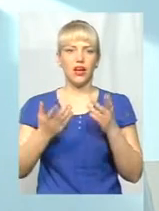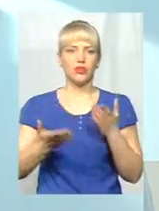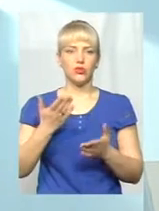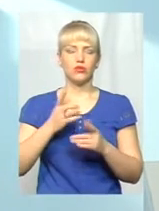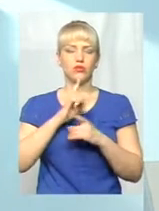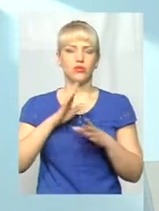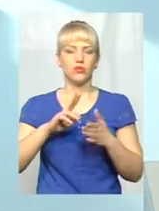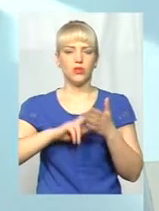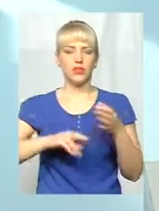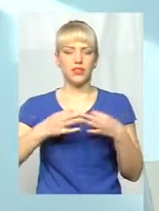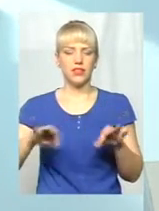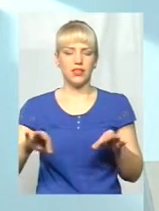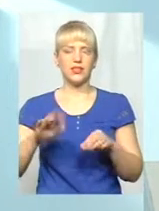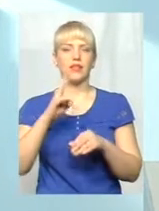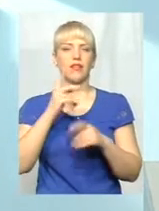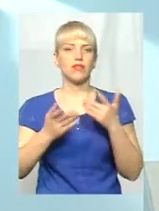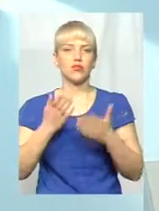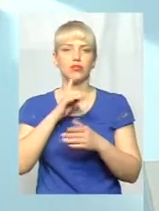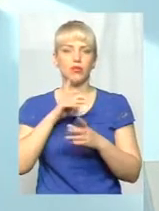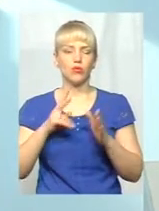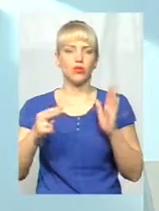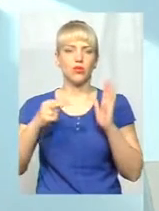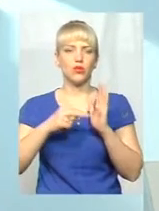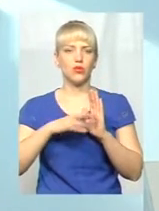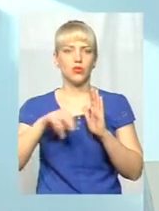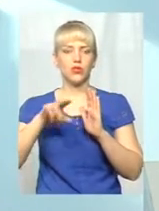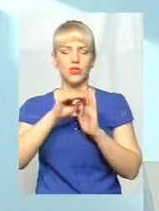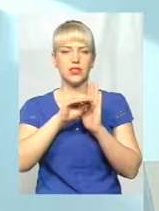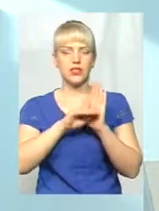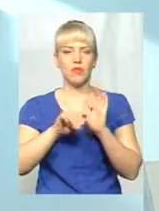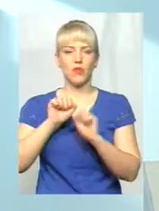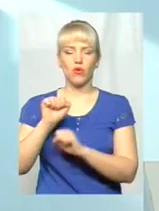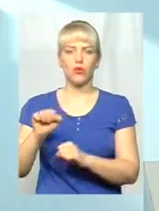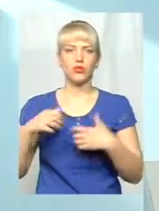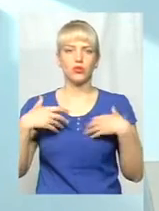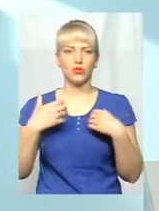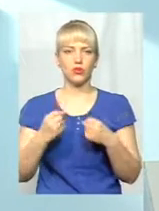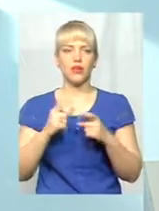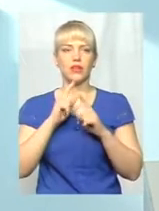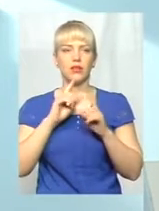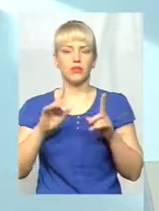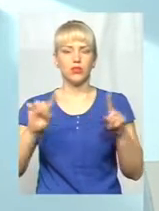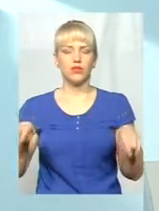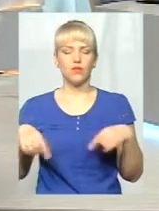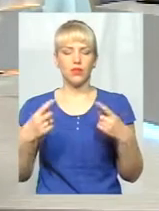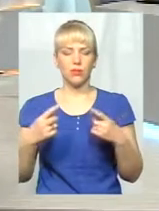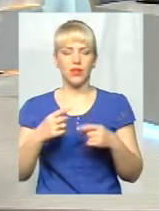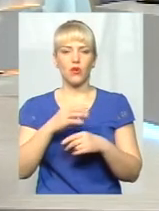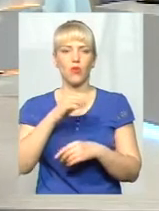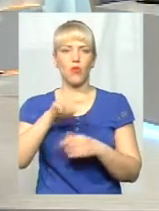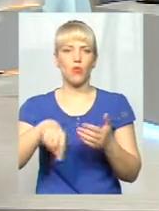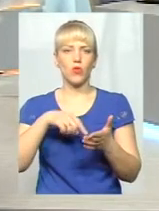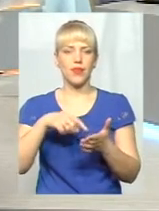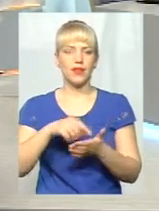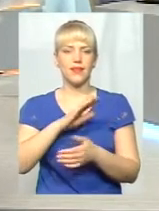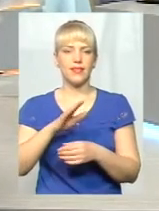буде підключено до електронної системи здоров'я і не буде сформований комунальний неприбутковий заклад. Але